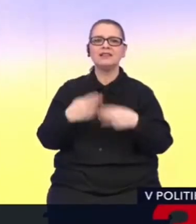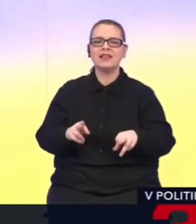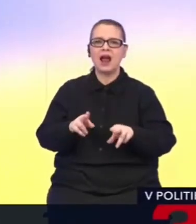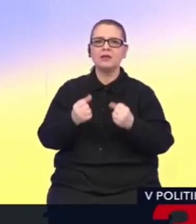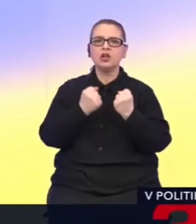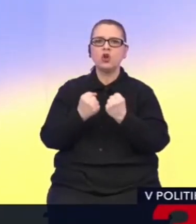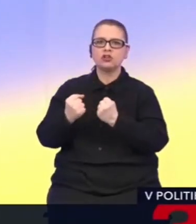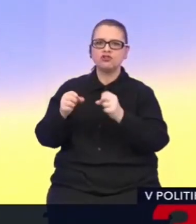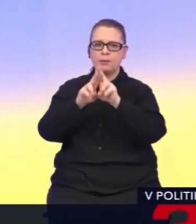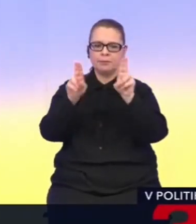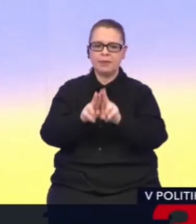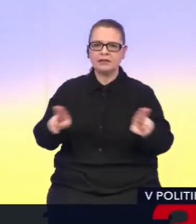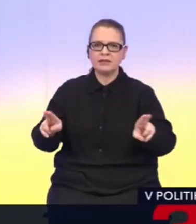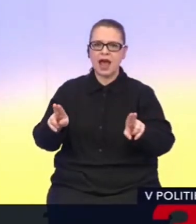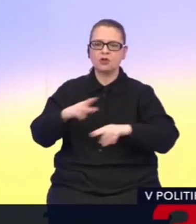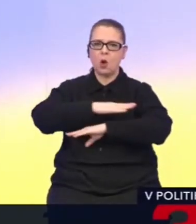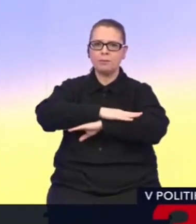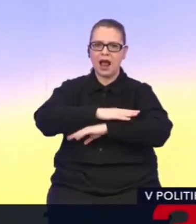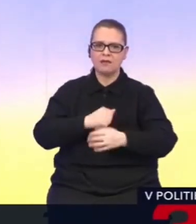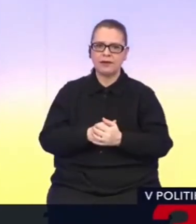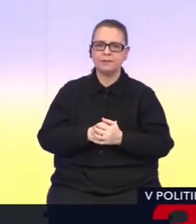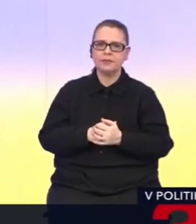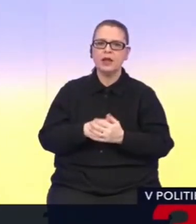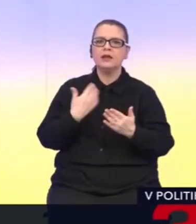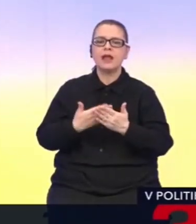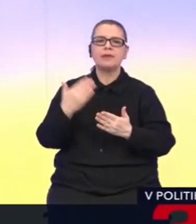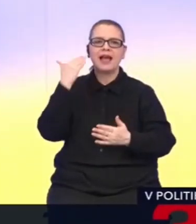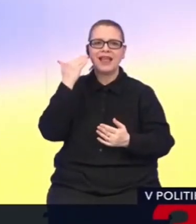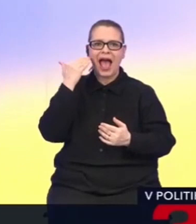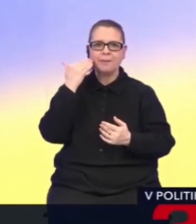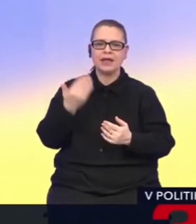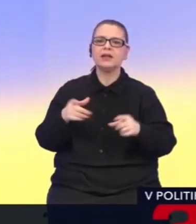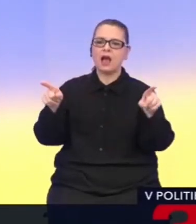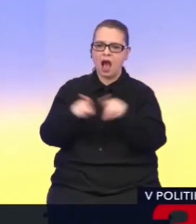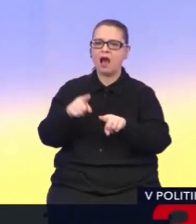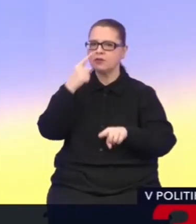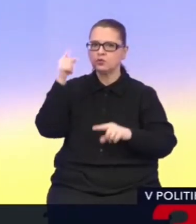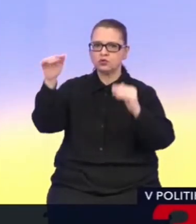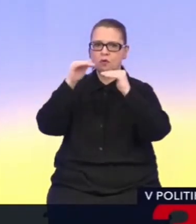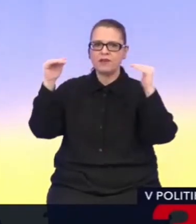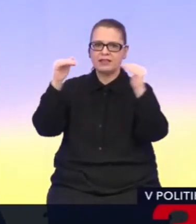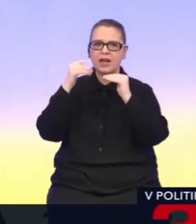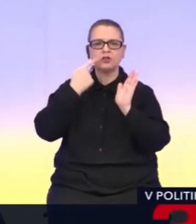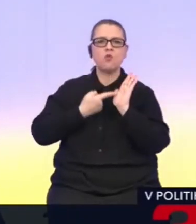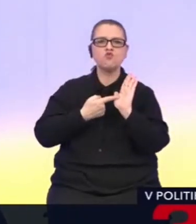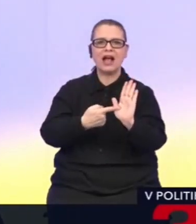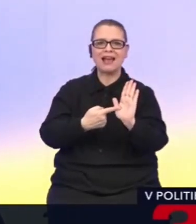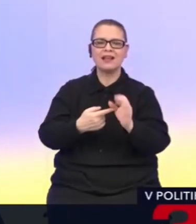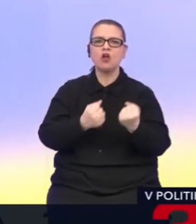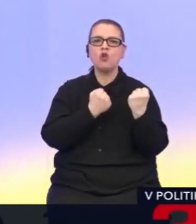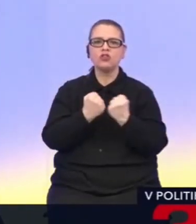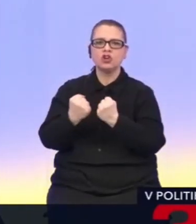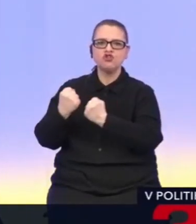Pán redaktor, veľmoci, a to najmä Spojené štáty, a v tomto prípade aj Ruská federácia nám ukázali, že dodržiavanie